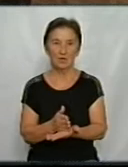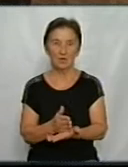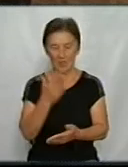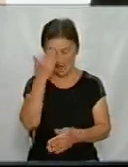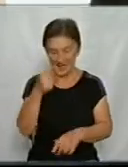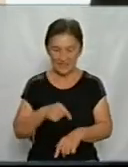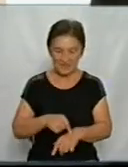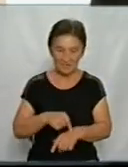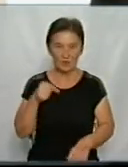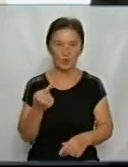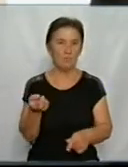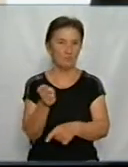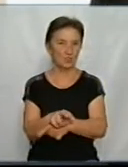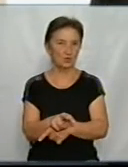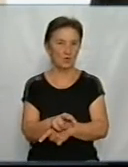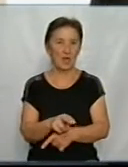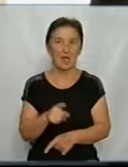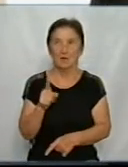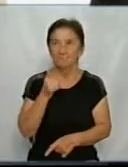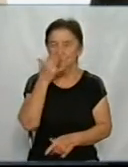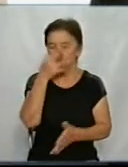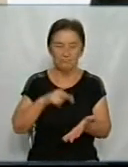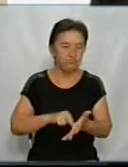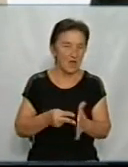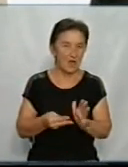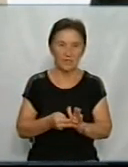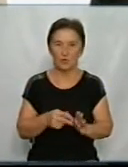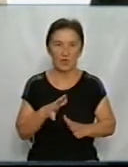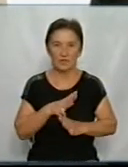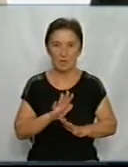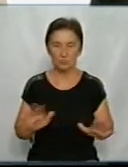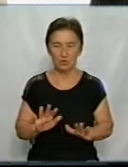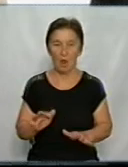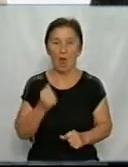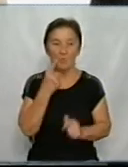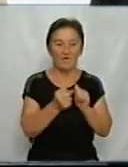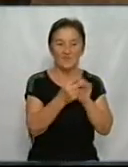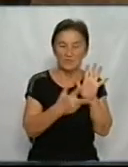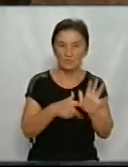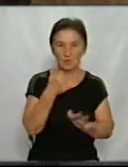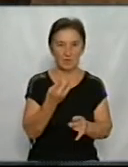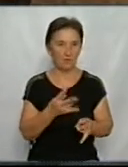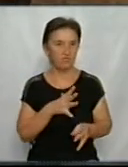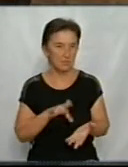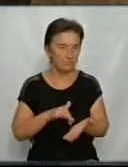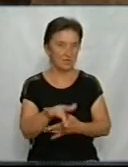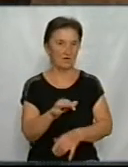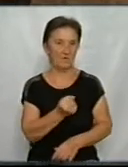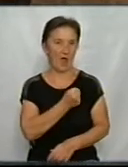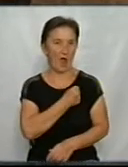прийшов в армію, але в планах не було б бути військовим, але був якраз період 18 років, коли потрібно було йти в армію. Я прийшов